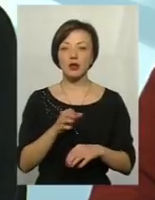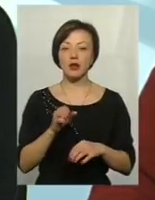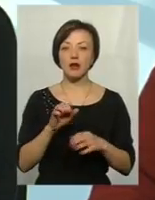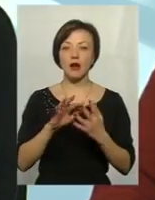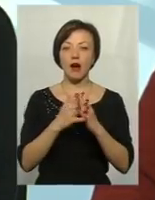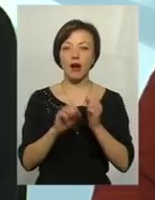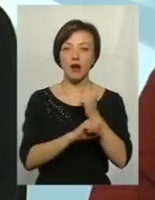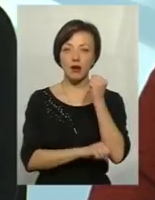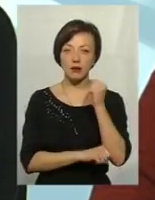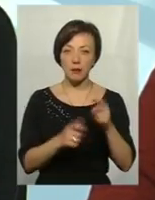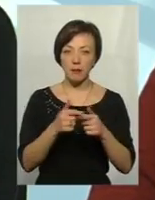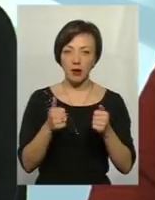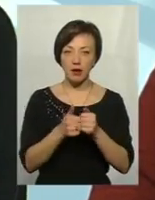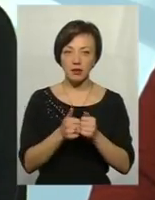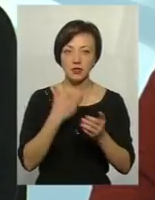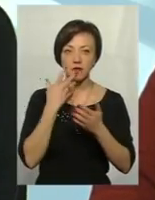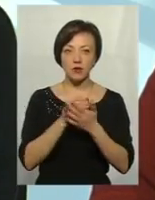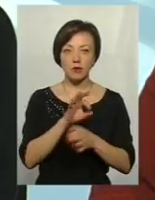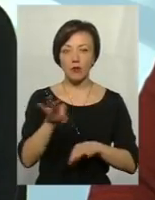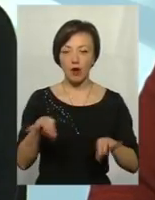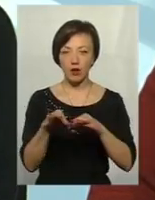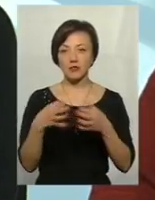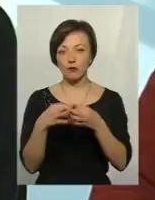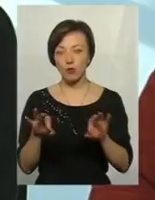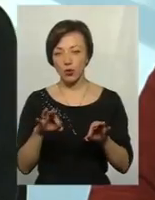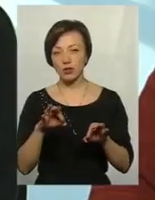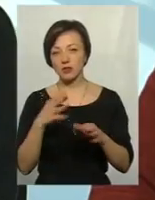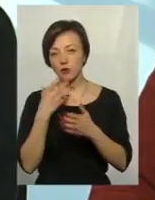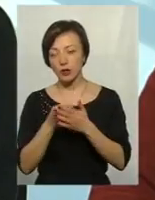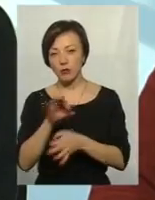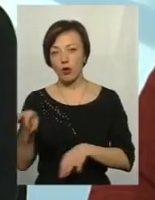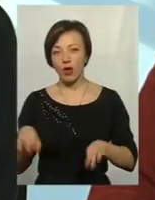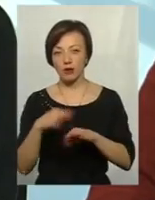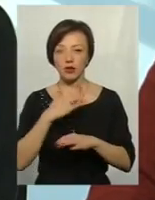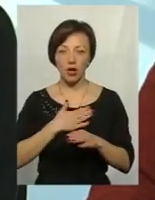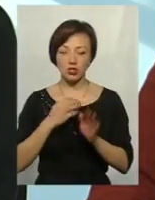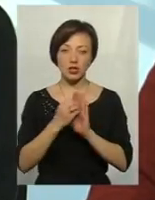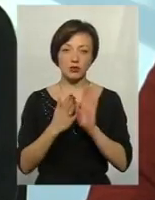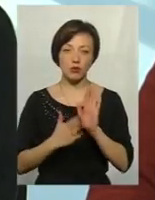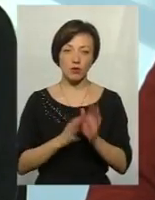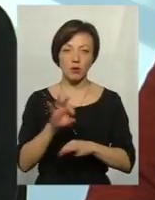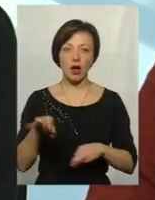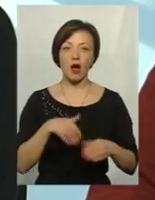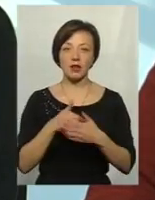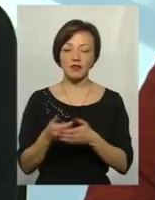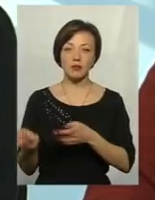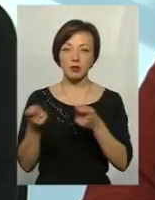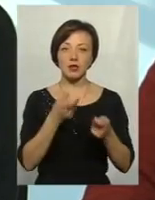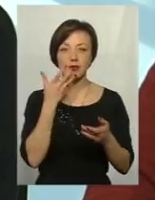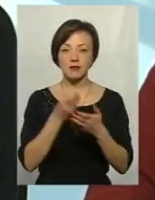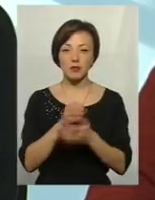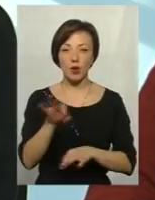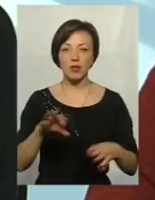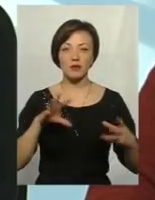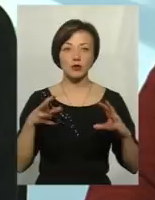пішла своїм проєктом, «Свобода» прийшла своїм проєктом, наш був той, який був зареєстрований в порядку денному, активісти перенесли свій проєкт